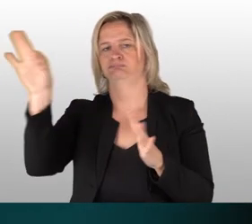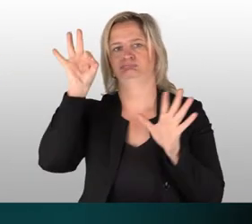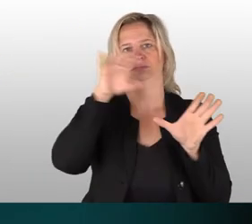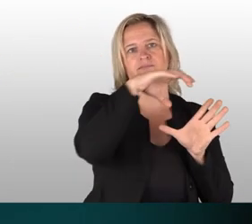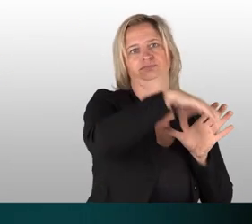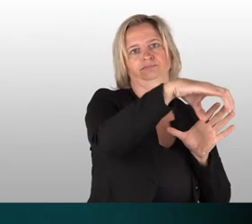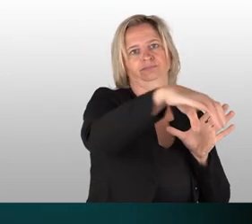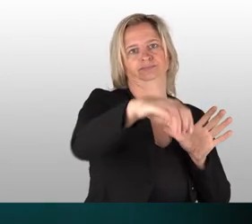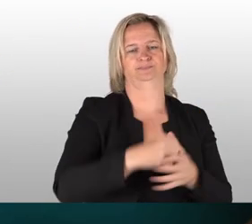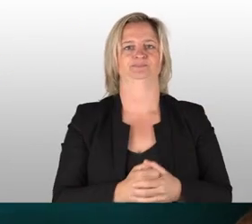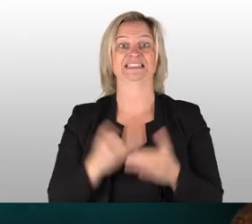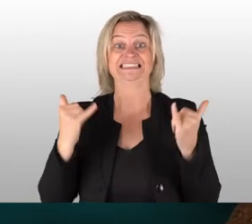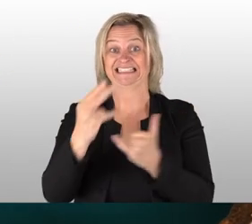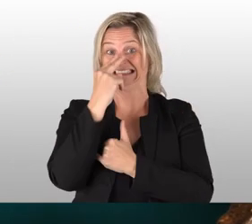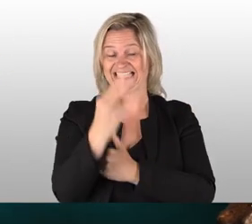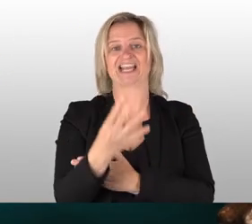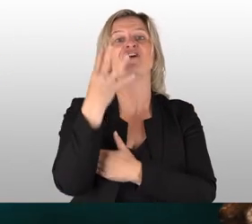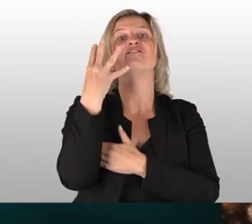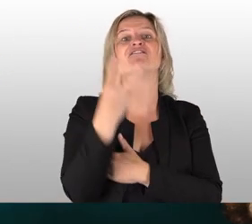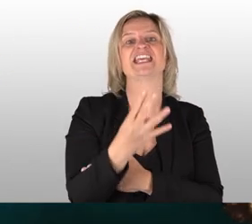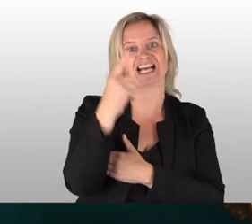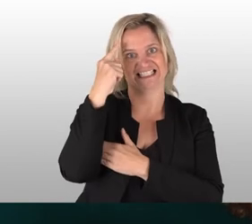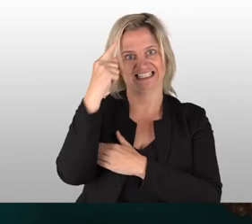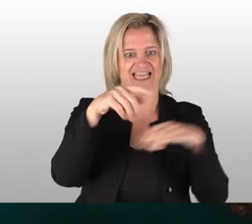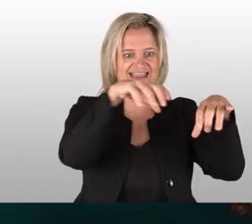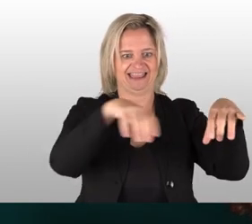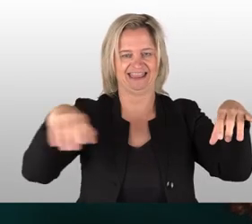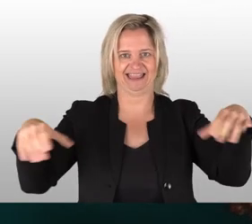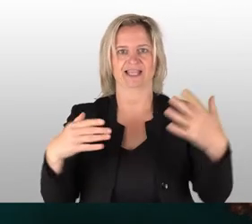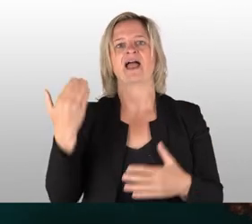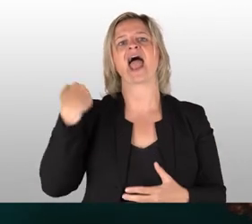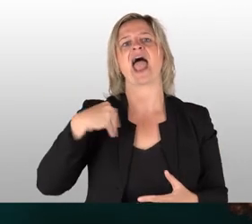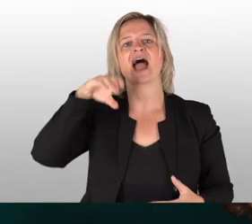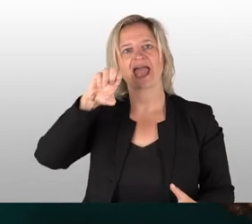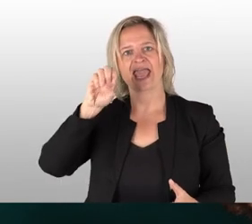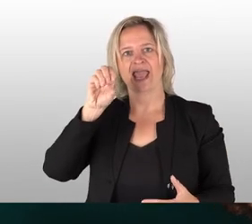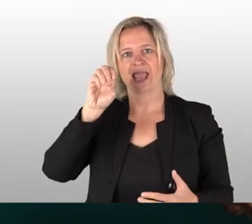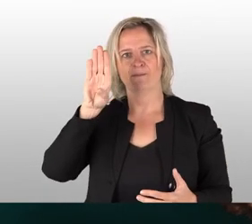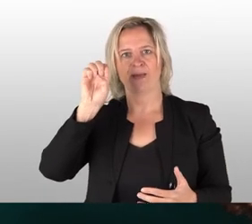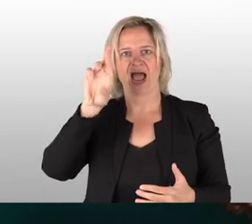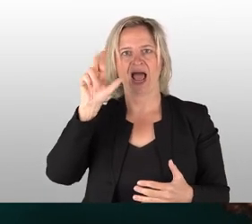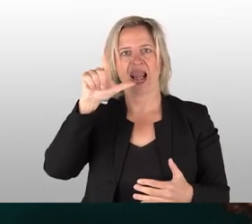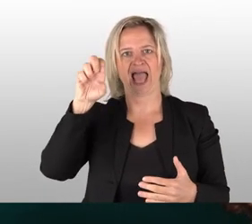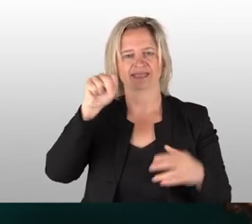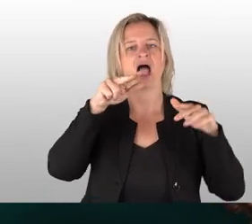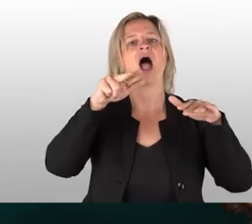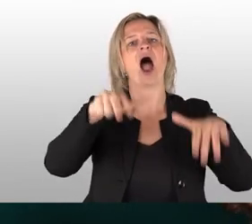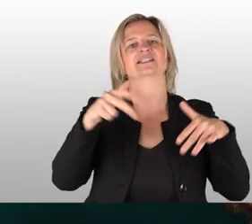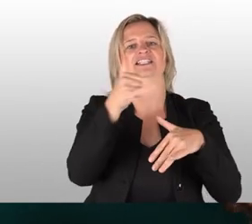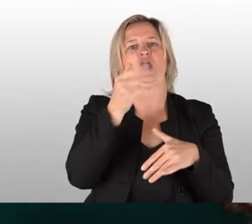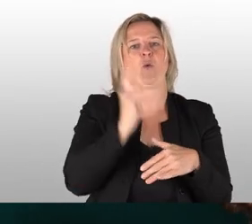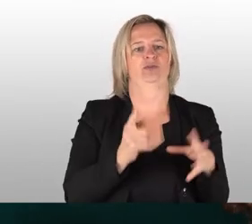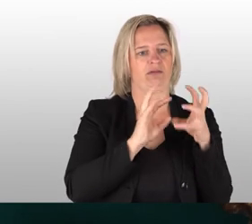Wir sehen jetzt hier die vier Sinne, allegorisch dargestellt. Johann Friedrich Eberlein gefertigt im 18. Jahrhundert.